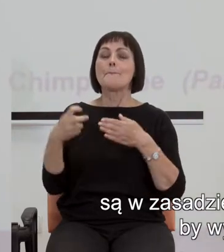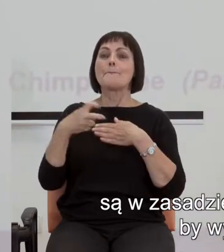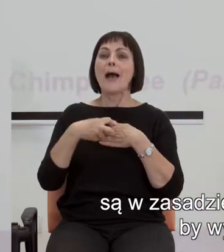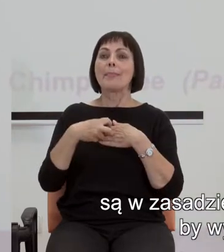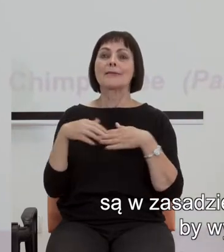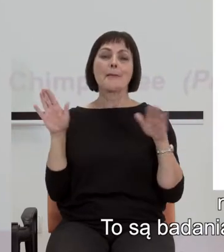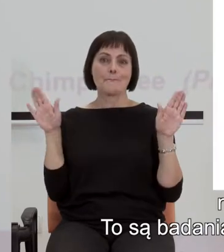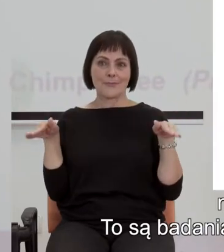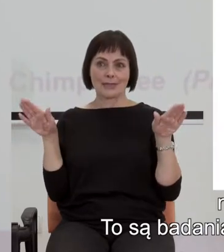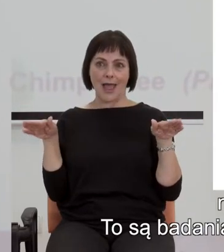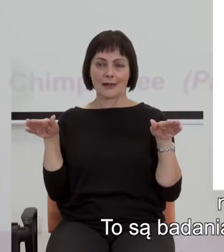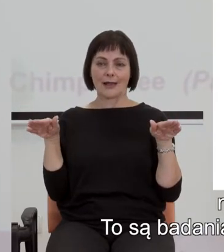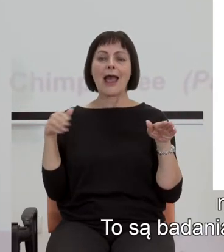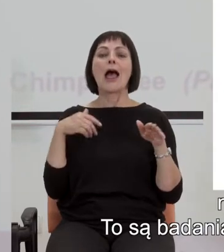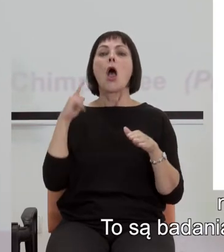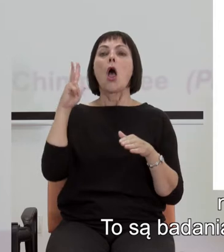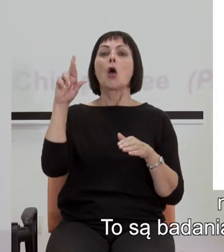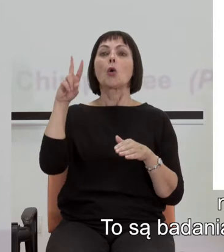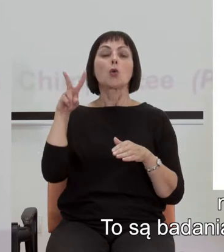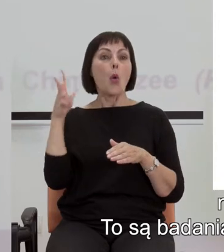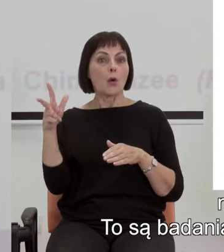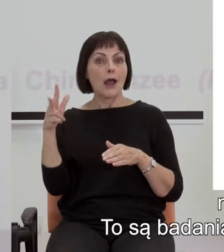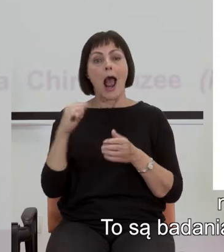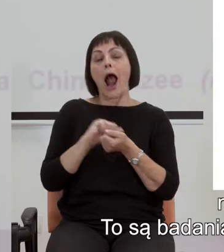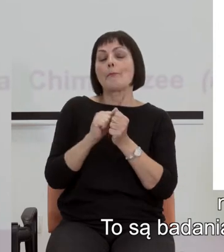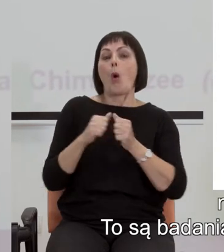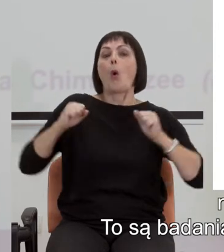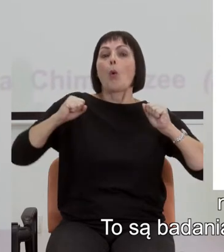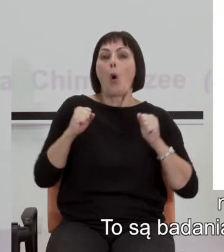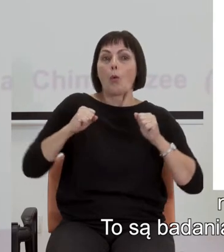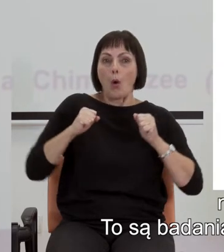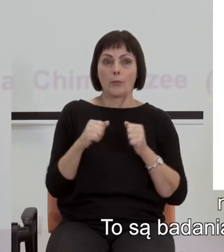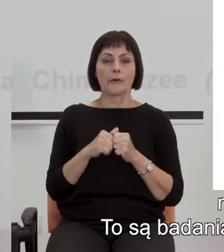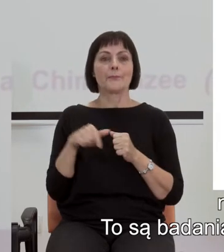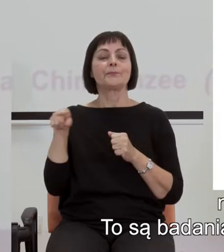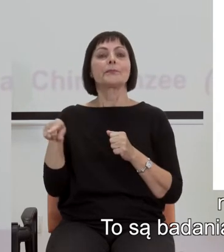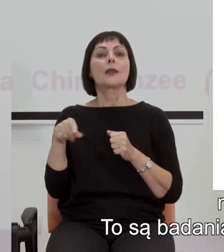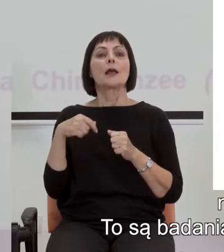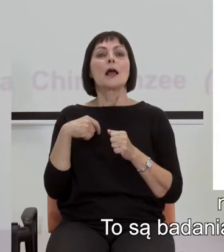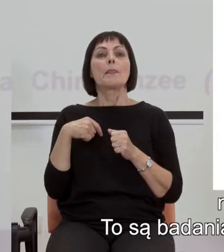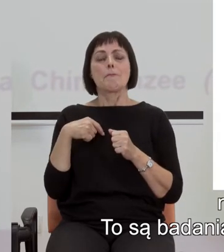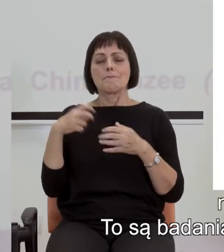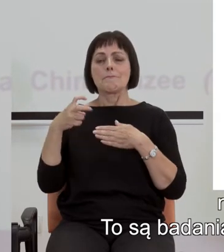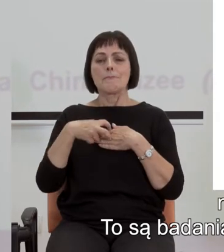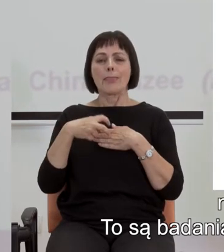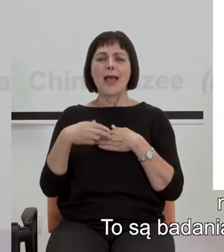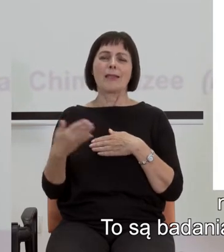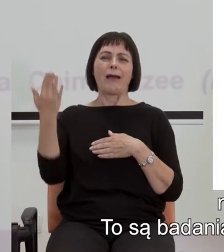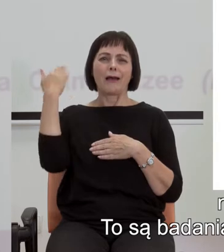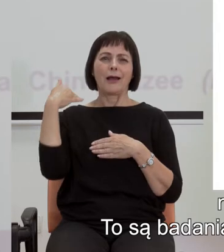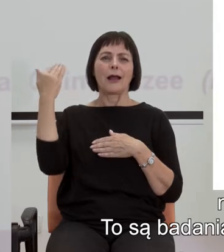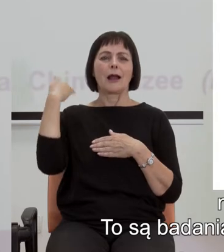na ptakach, na przykład na krukach i gołębiach. To są badania sięgające jeszcze